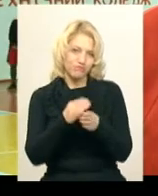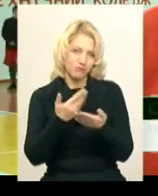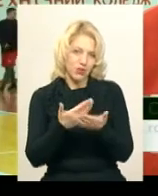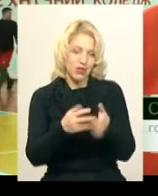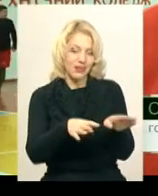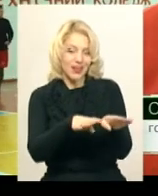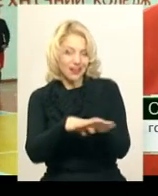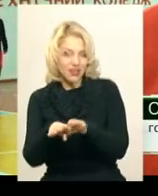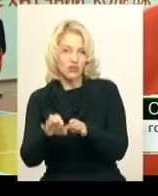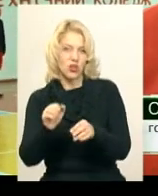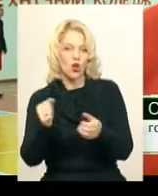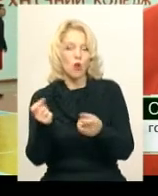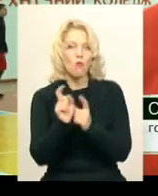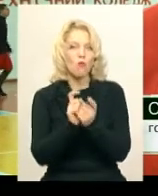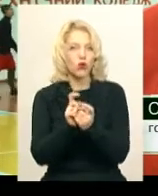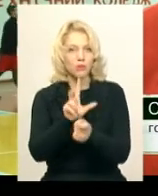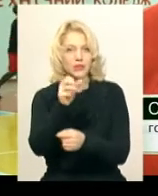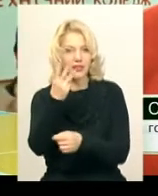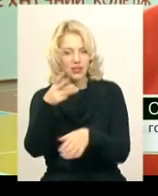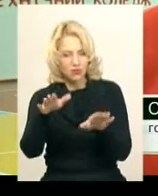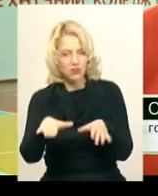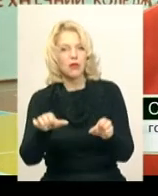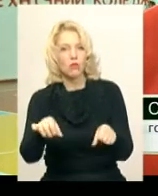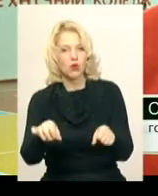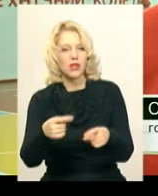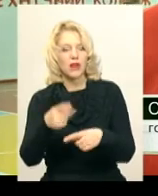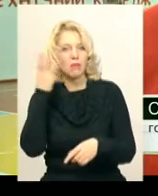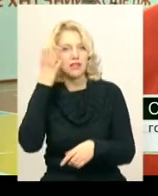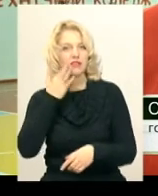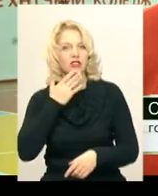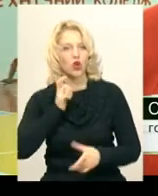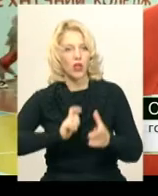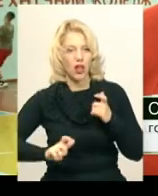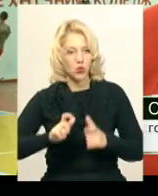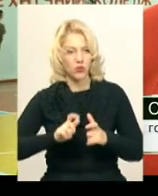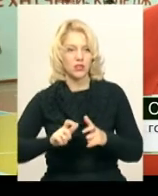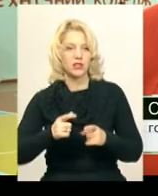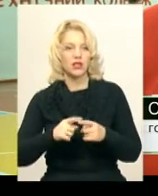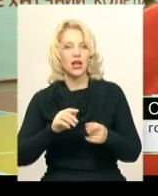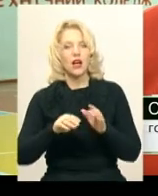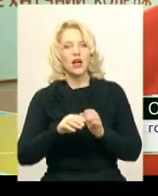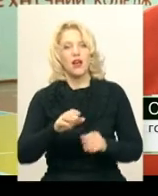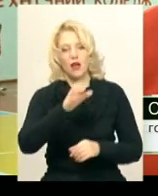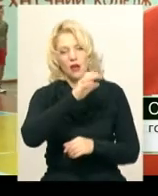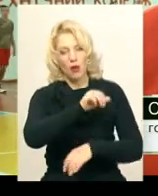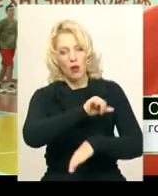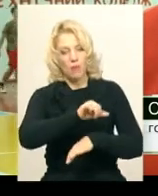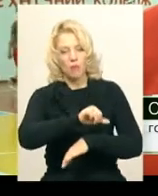третє місце не предсказуєма, так як Хмельницький національний університет, Погранакадемія,